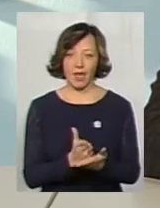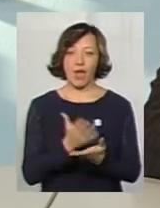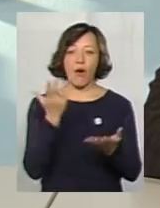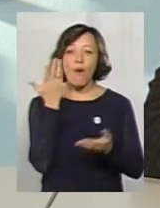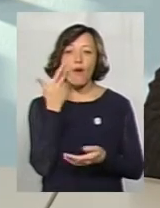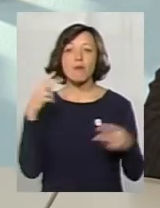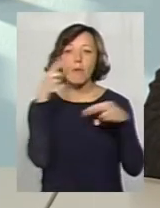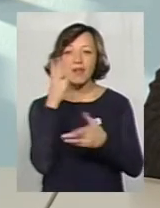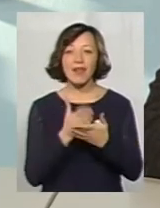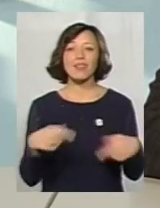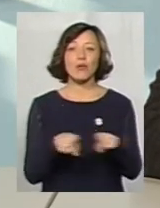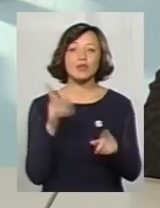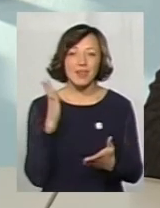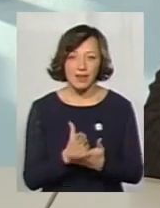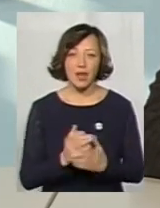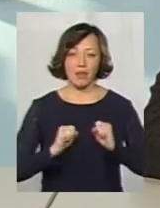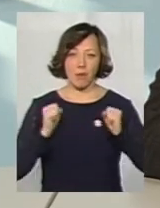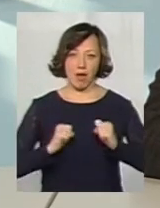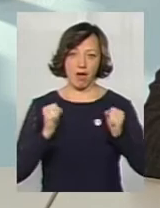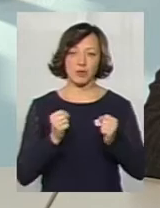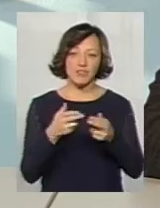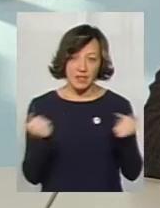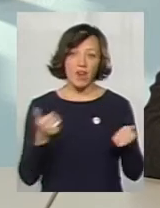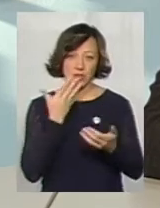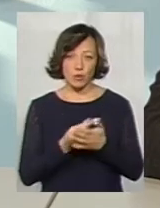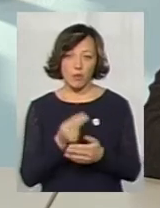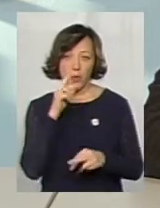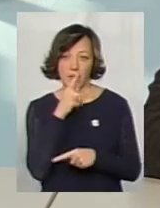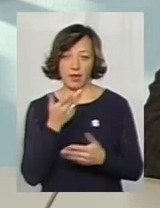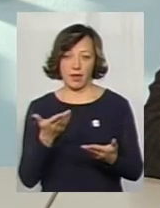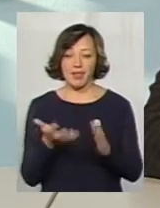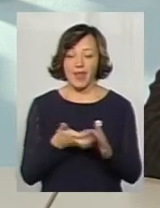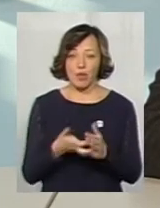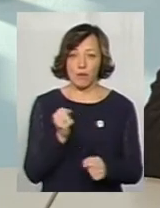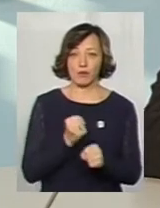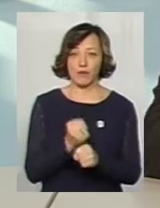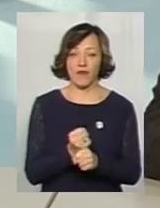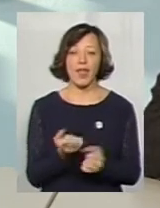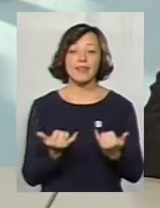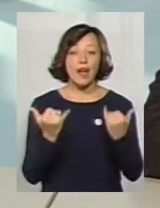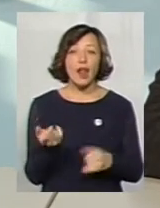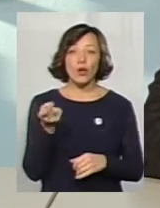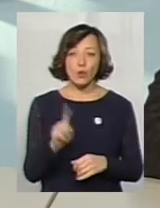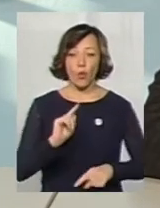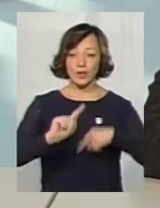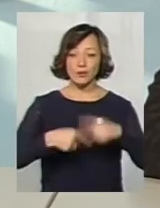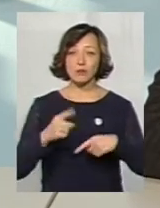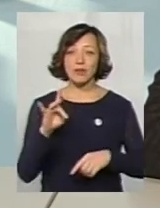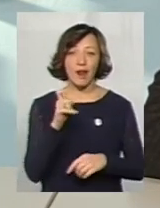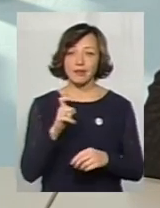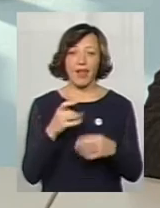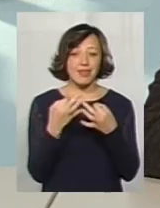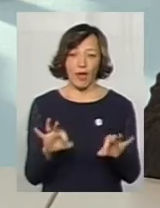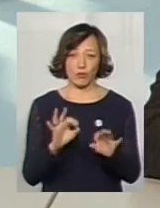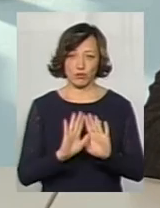помилки, а вони також є, і ми теж намагаємось, власне, визнавати свої помилки, недопрацювання для того, аби на наступний раз їх не